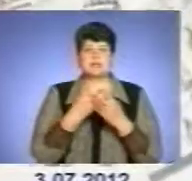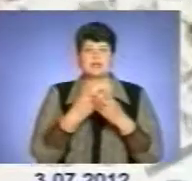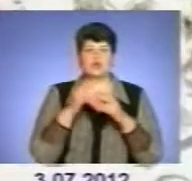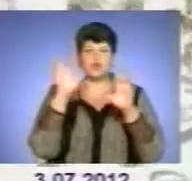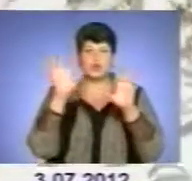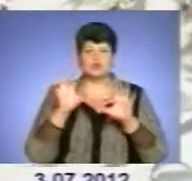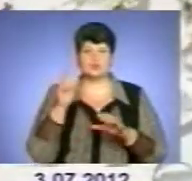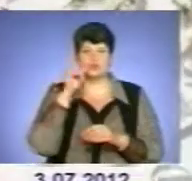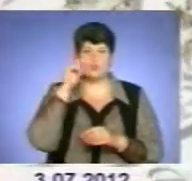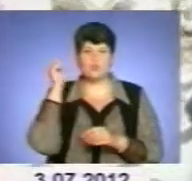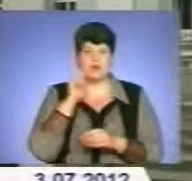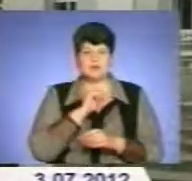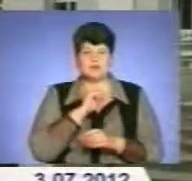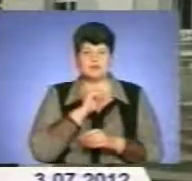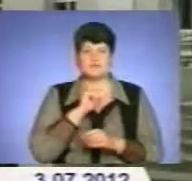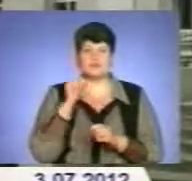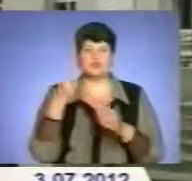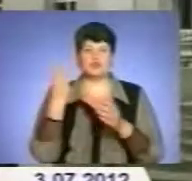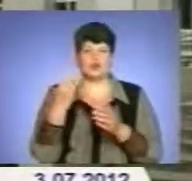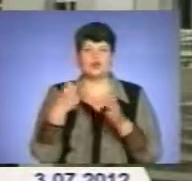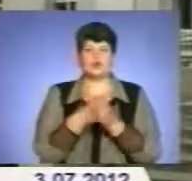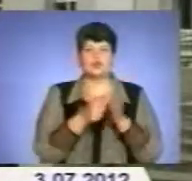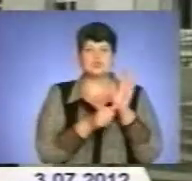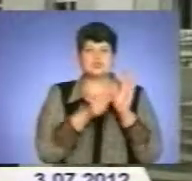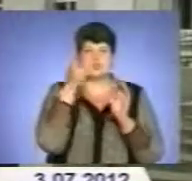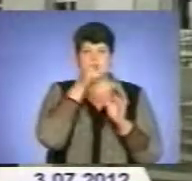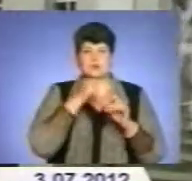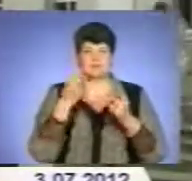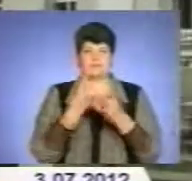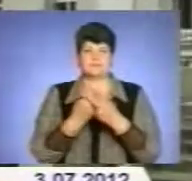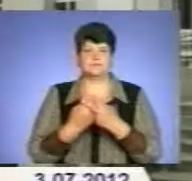бути покарання для квартирних крадів від 3 до 6 років позбавлення волі.